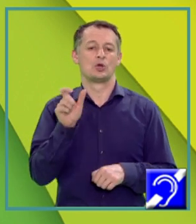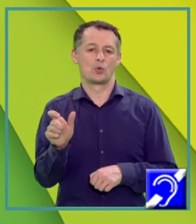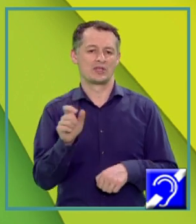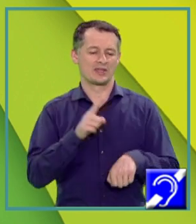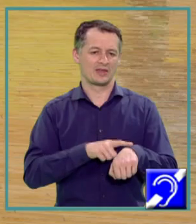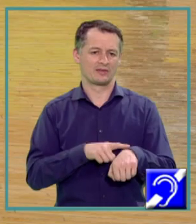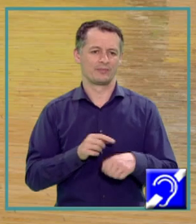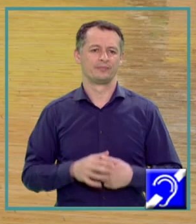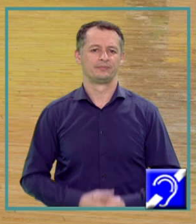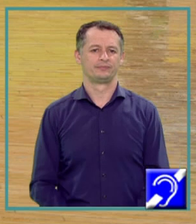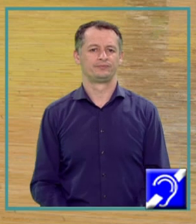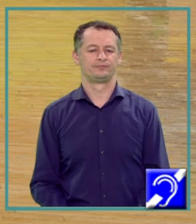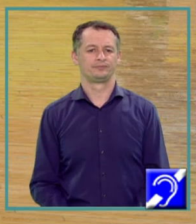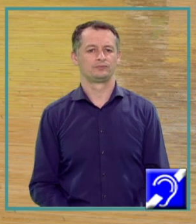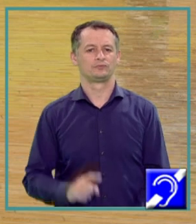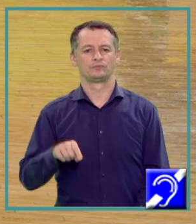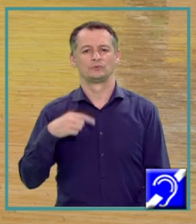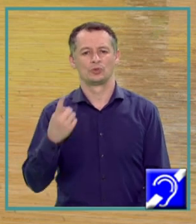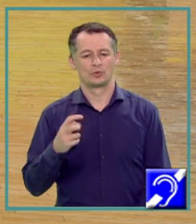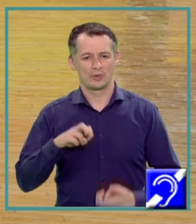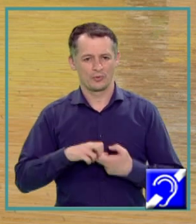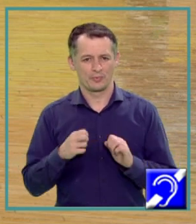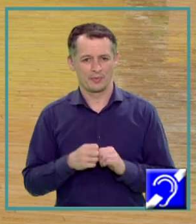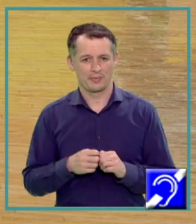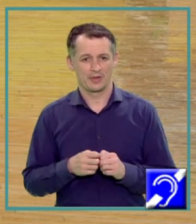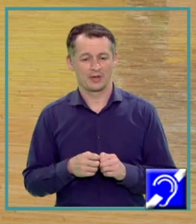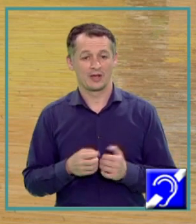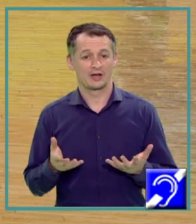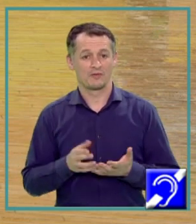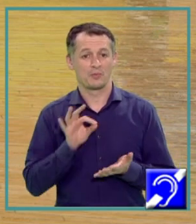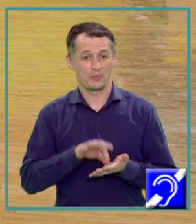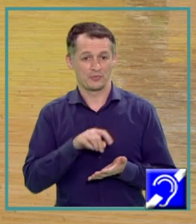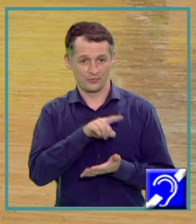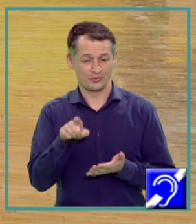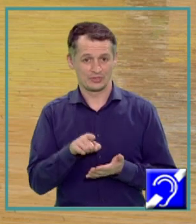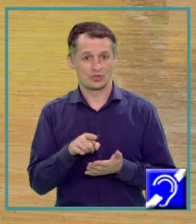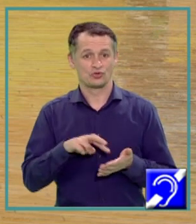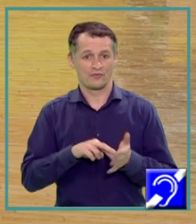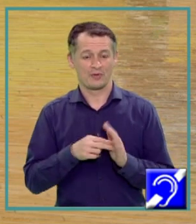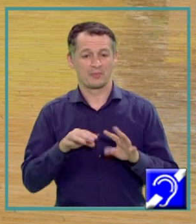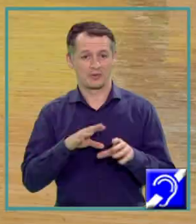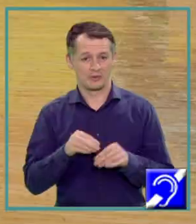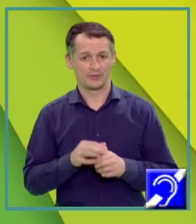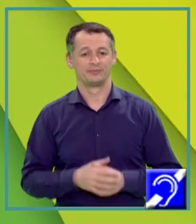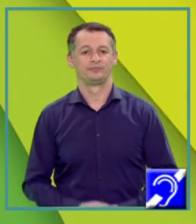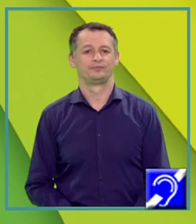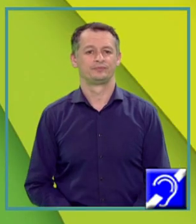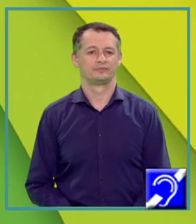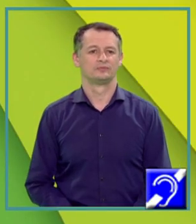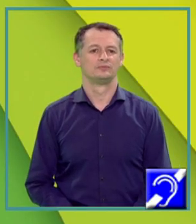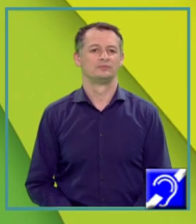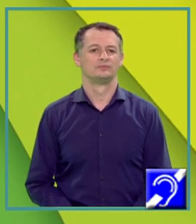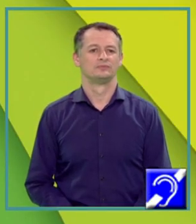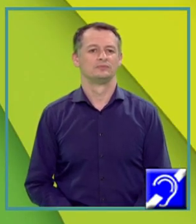de timp Următoarea problemă pe care vă propun să o rezolvăm în continuare este următoarea Se